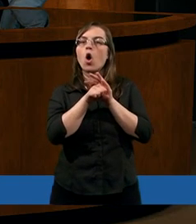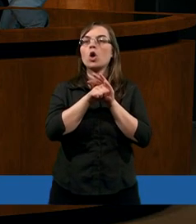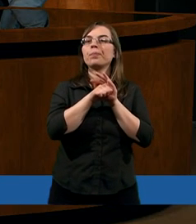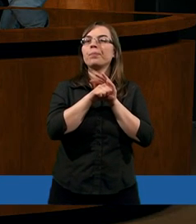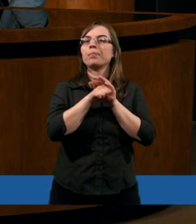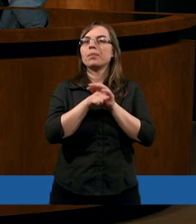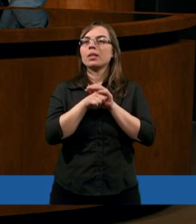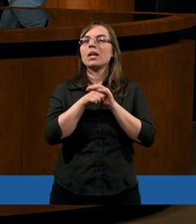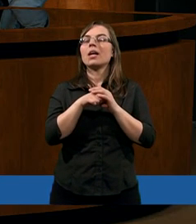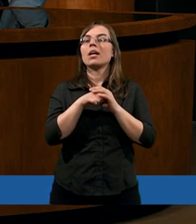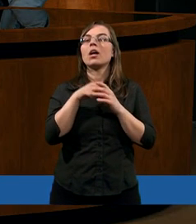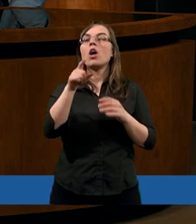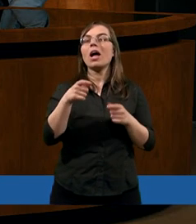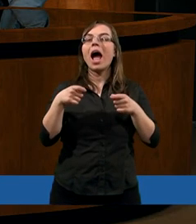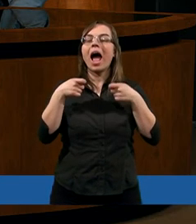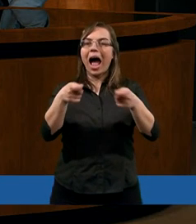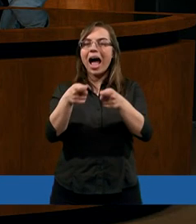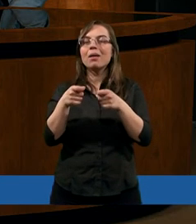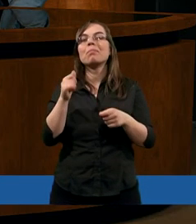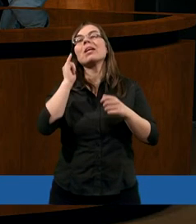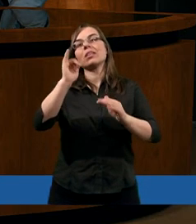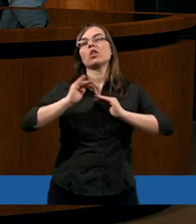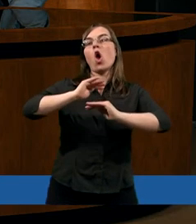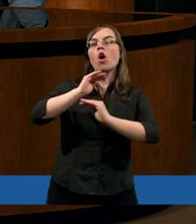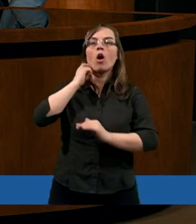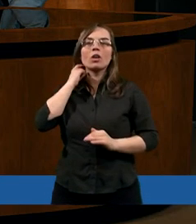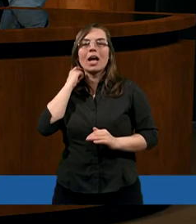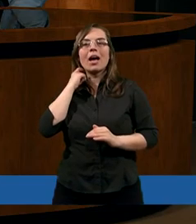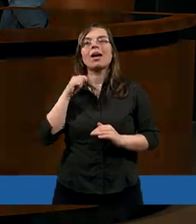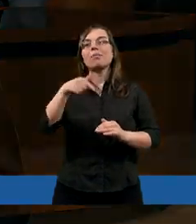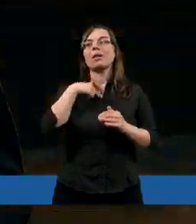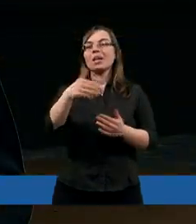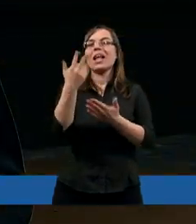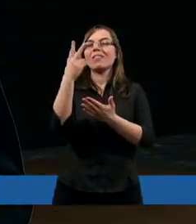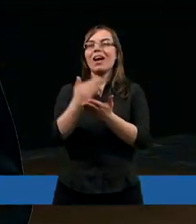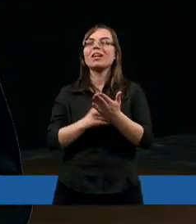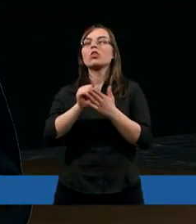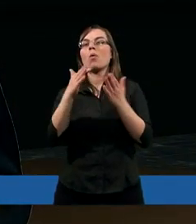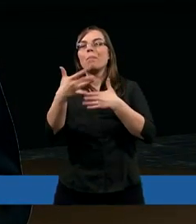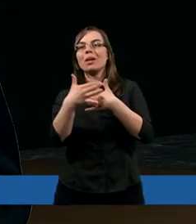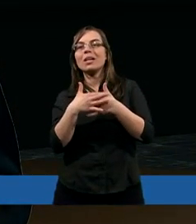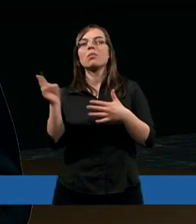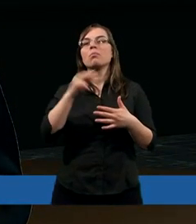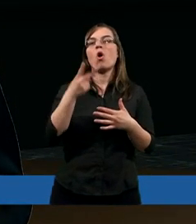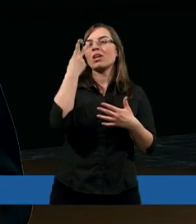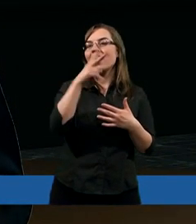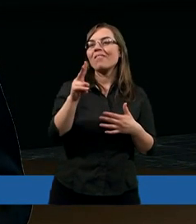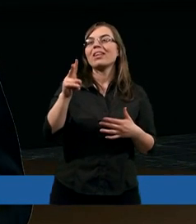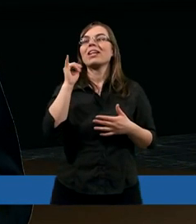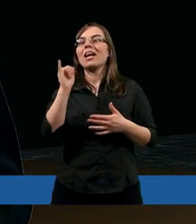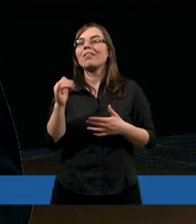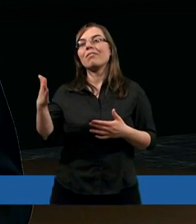Do karmienie i ochrona. Mnie te dwa zadania są o tyle bliskie, bo nie widzę i